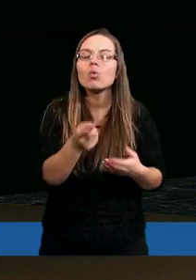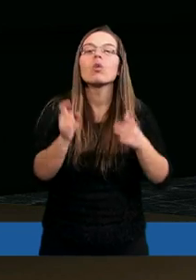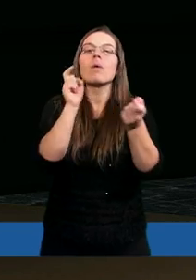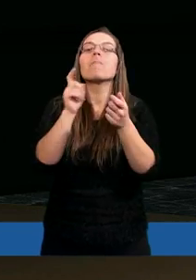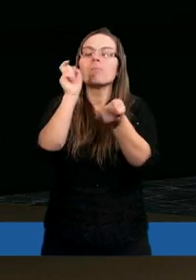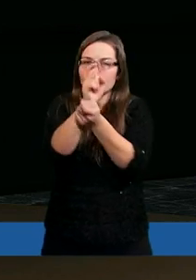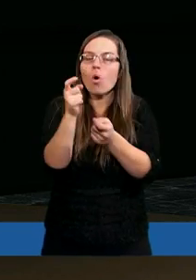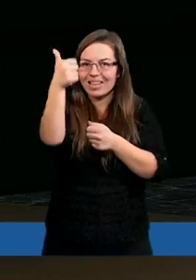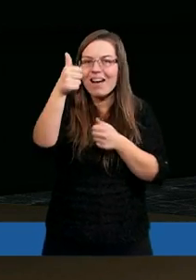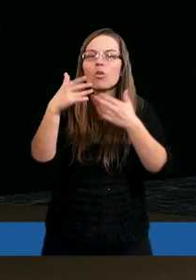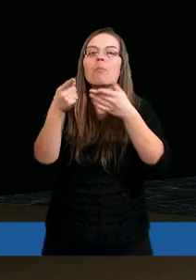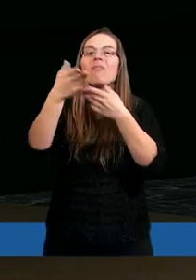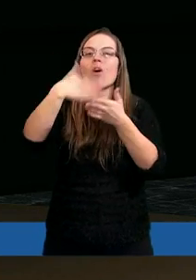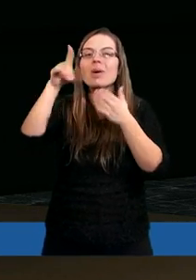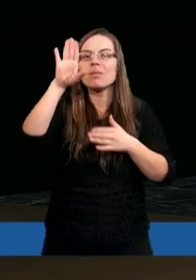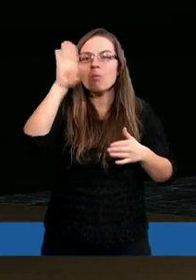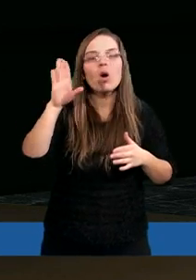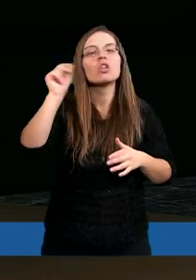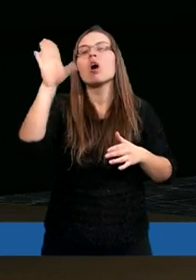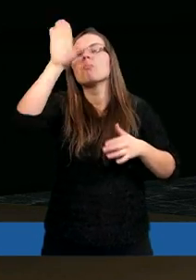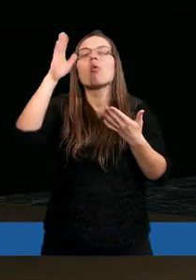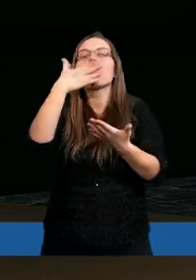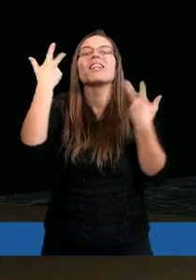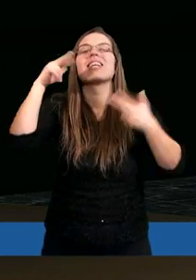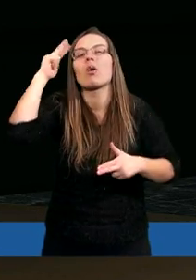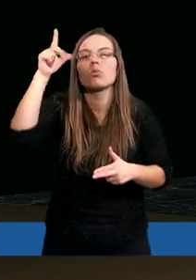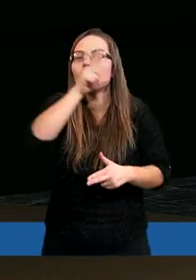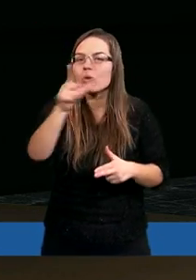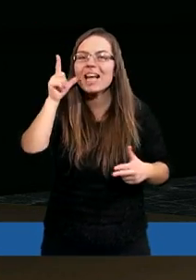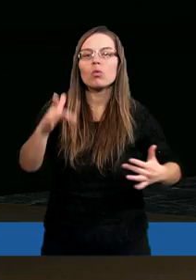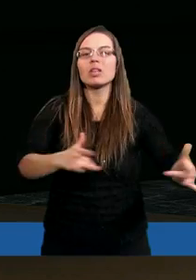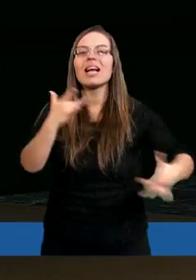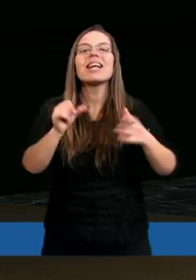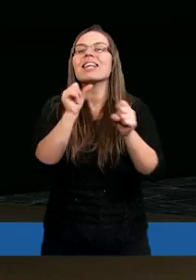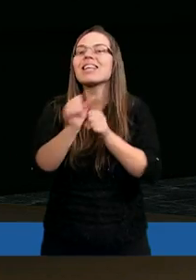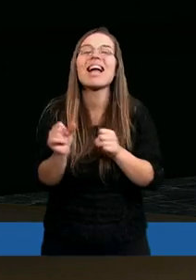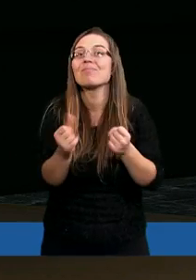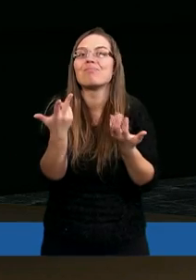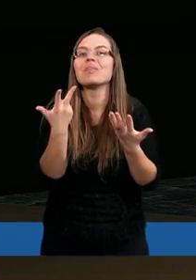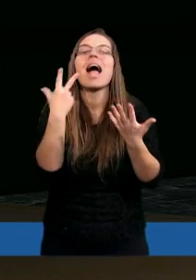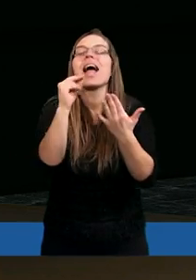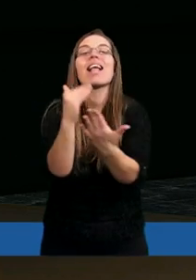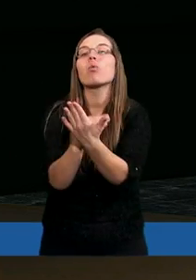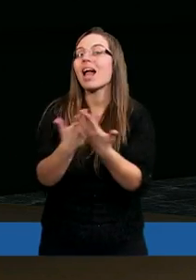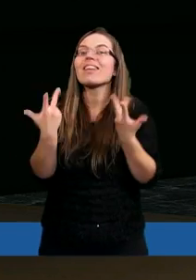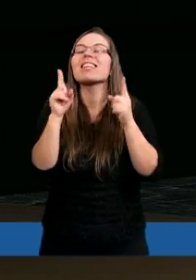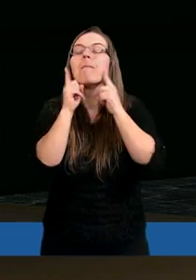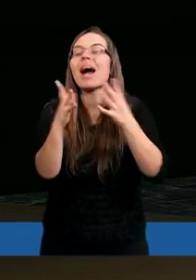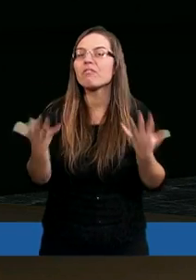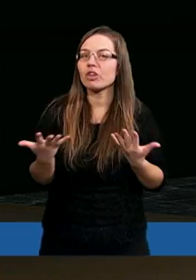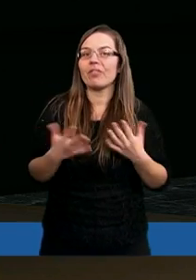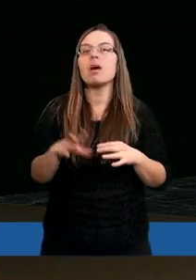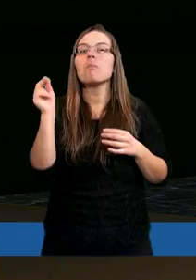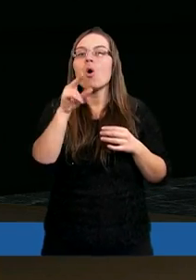postawiony Bogu, że Bóg nie rozumie ludzkiego cierpienia jest nieuprawniony, ponieważ